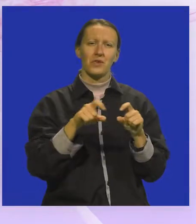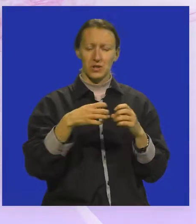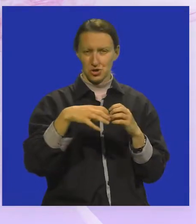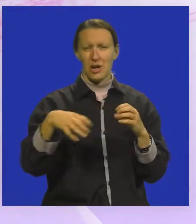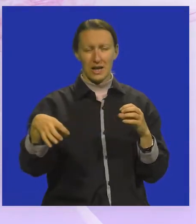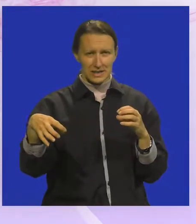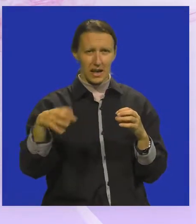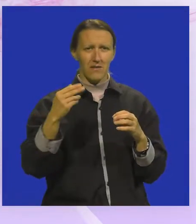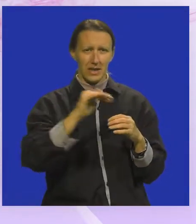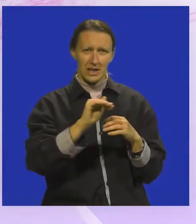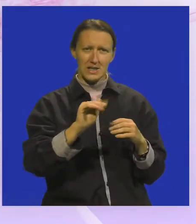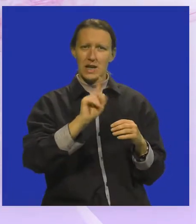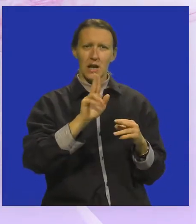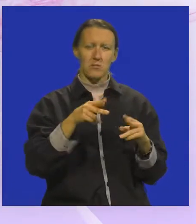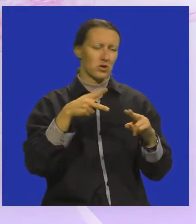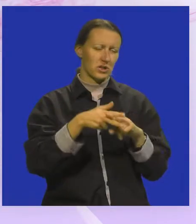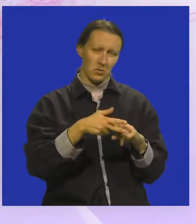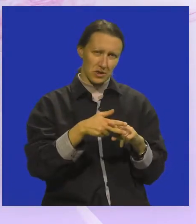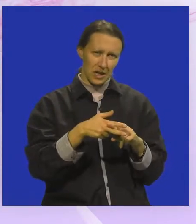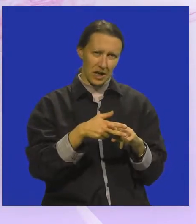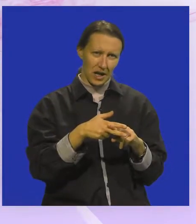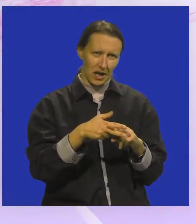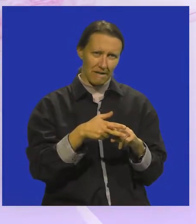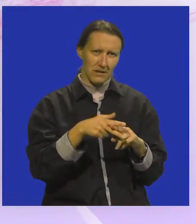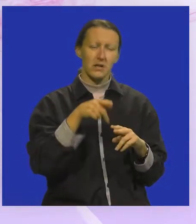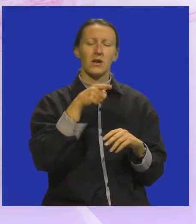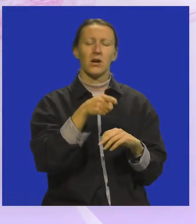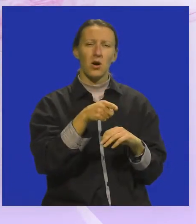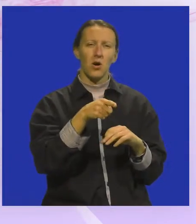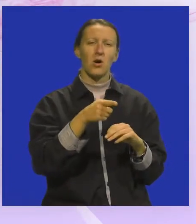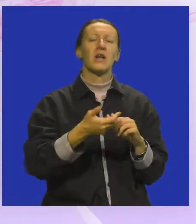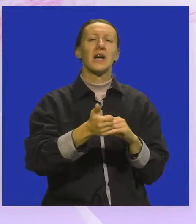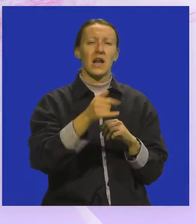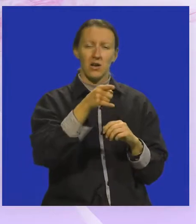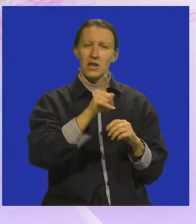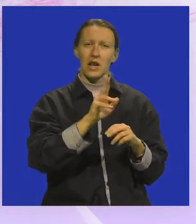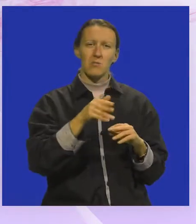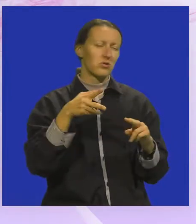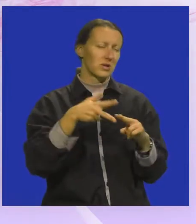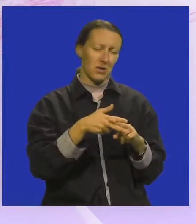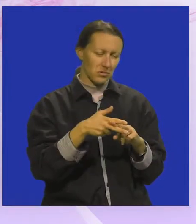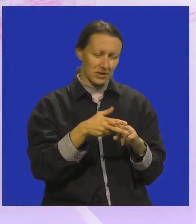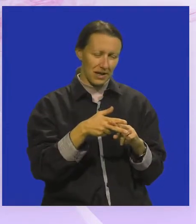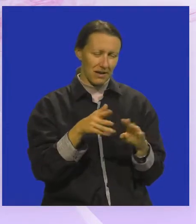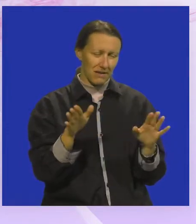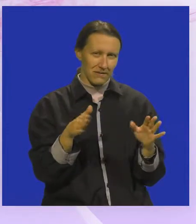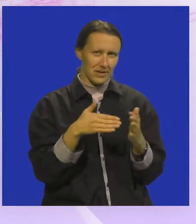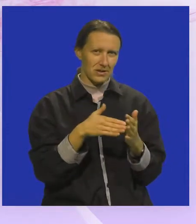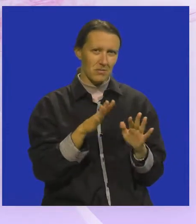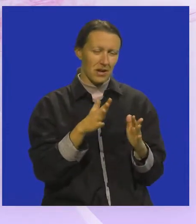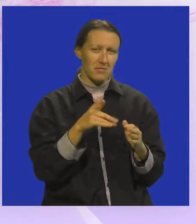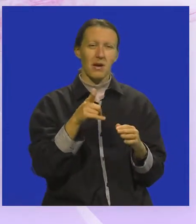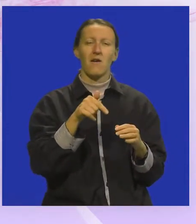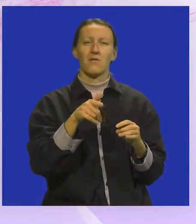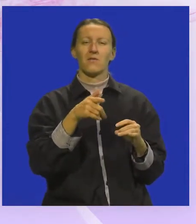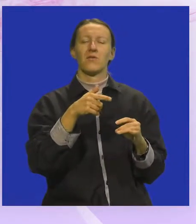nastavlja jer djecu ne možete zaustaviti, oni su krenuli i njih se ne može zaustaviti. Tijekom